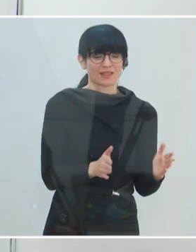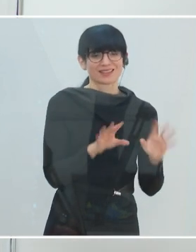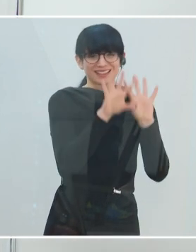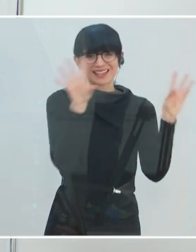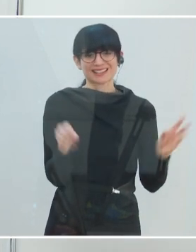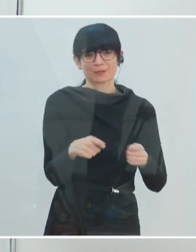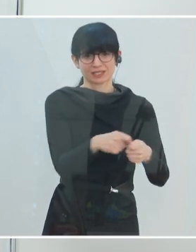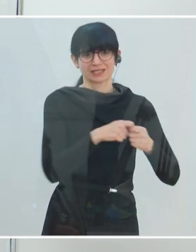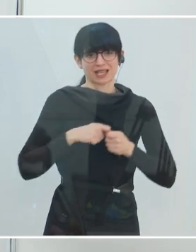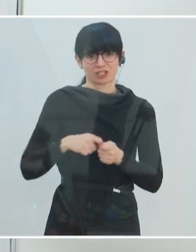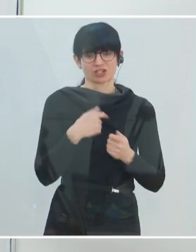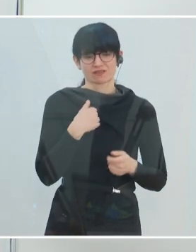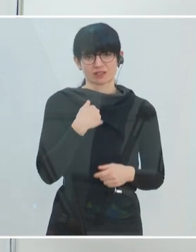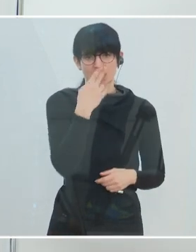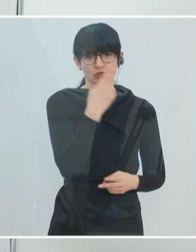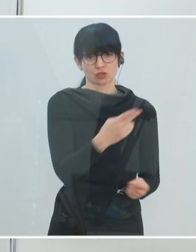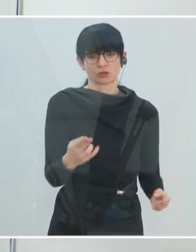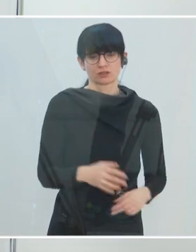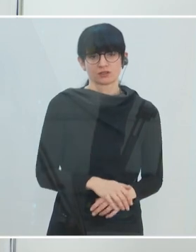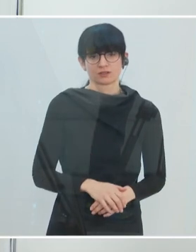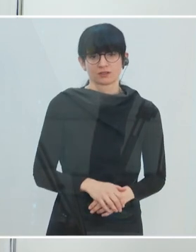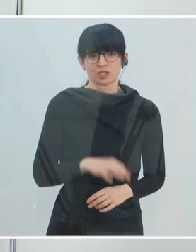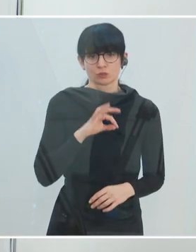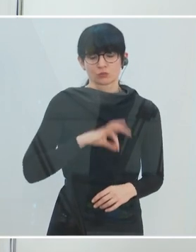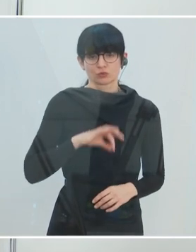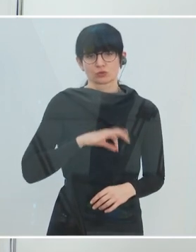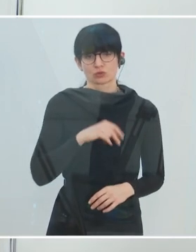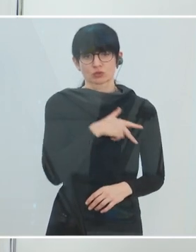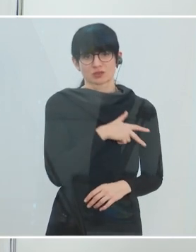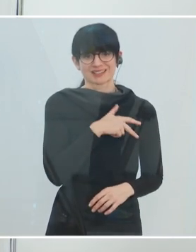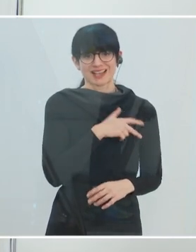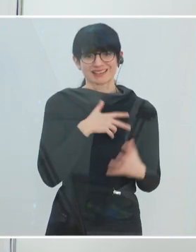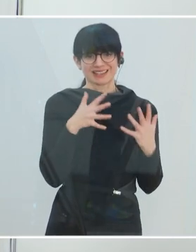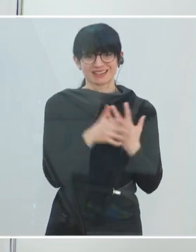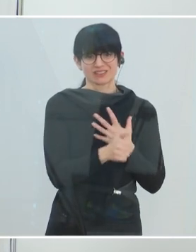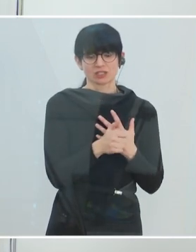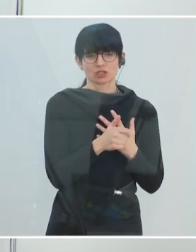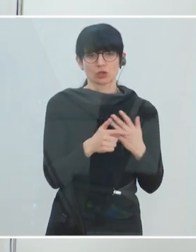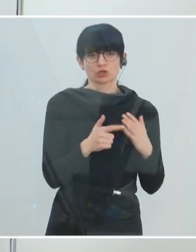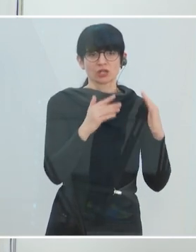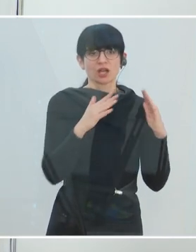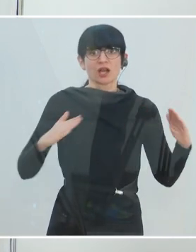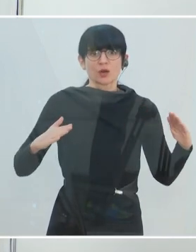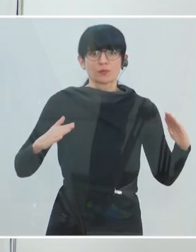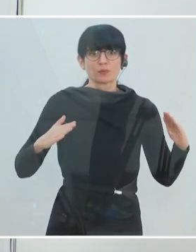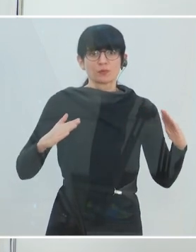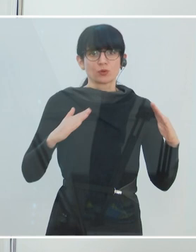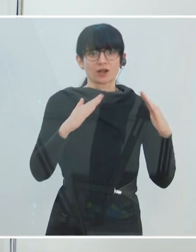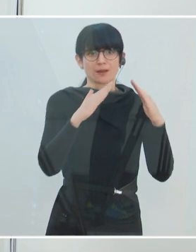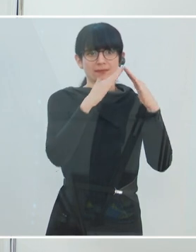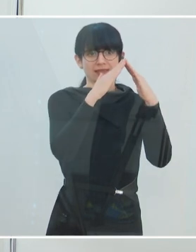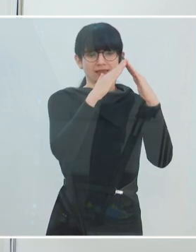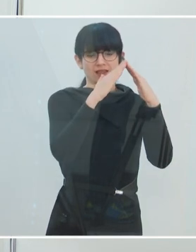Gesamtgesellschaft schauen. Wir sprechen da von der sogenannten psychosozialen Interventionspyramide. Das heißt, wir gehen von einer Pyramide aus,